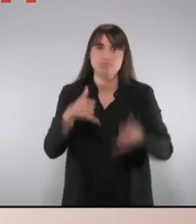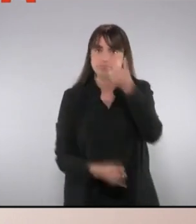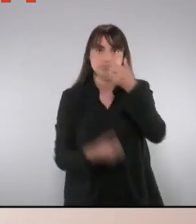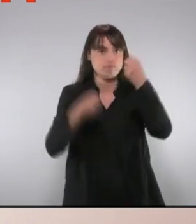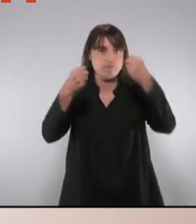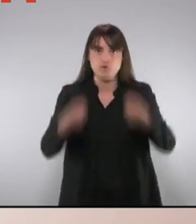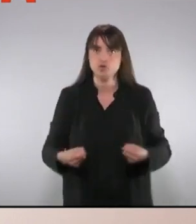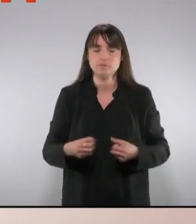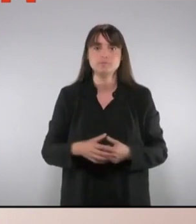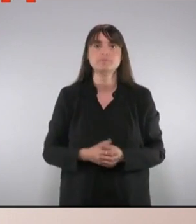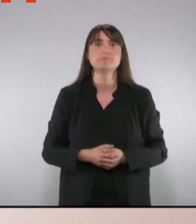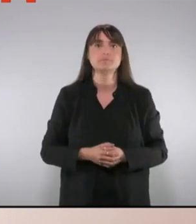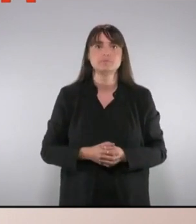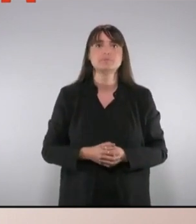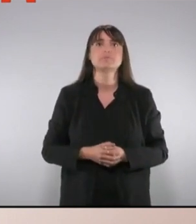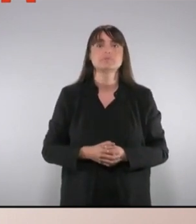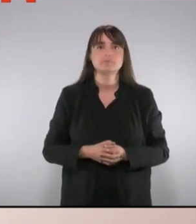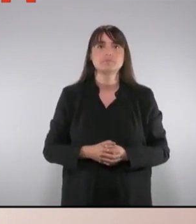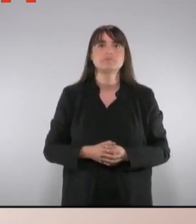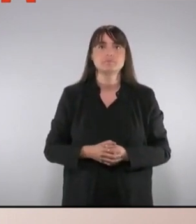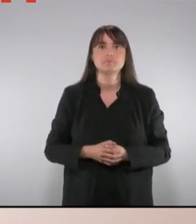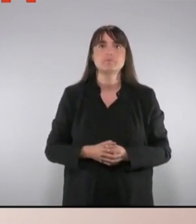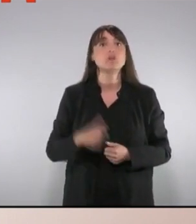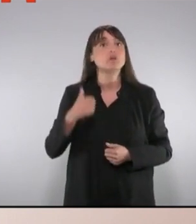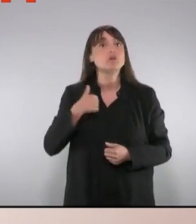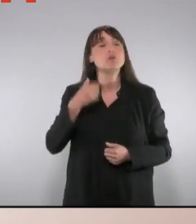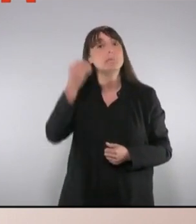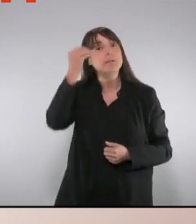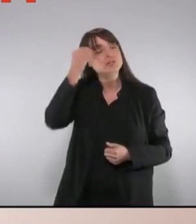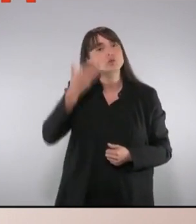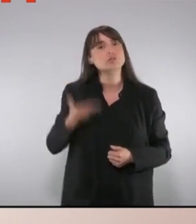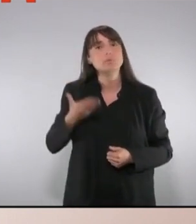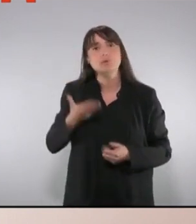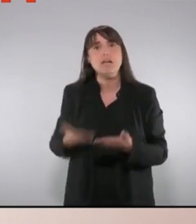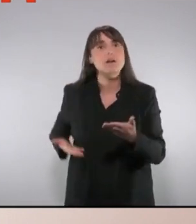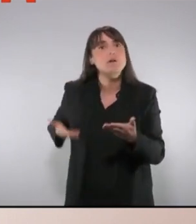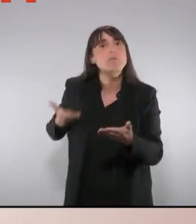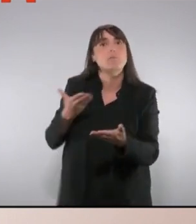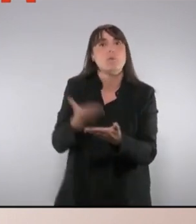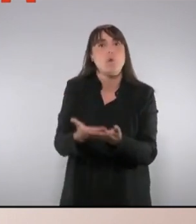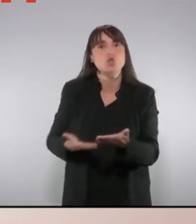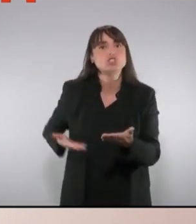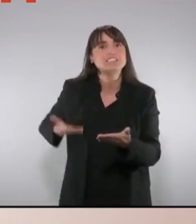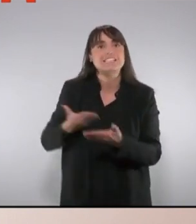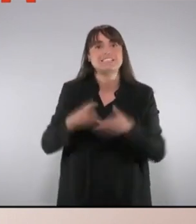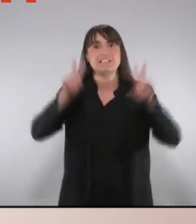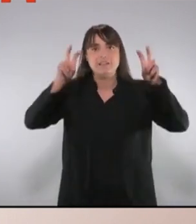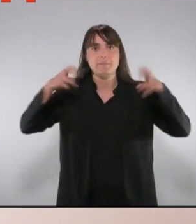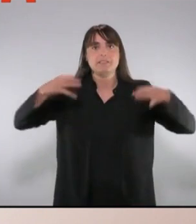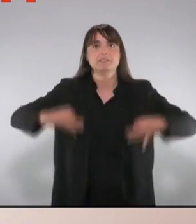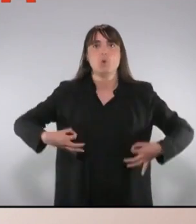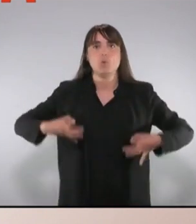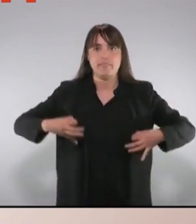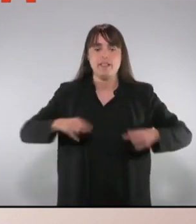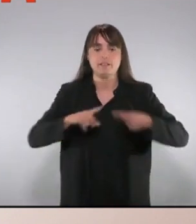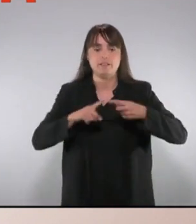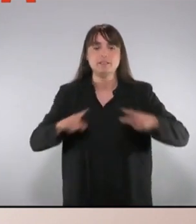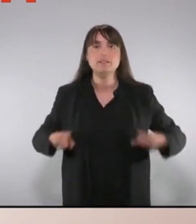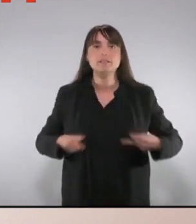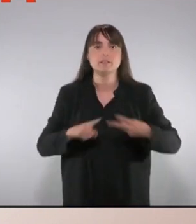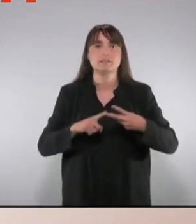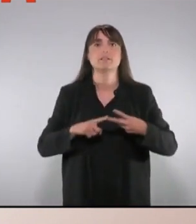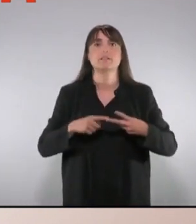per aquest darrer acte nosaltres pensem que és important parlar de propostes sobre seguretat. A curt termini, hemorràgia,